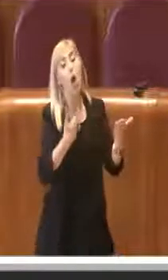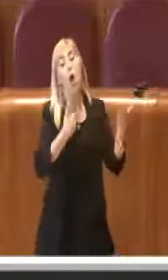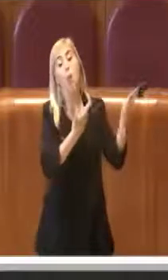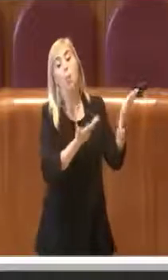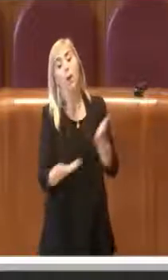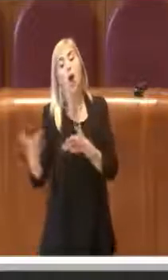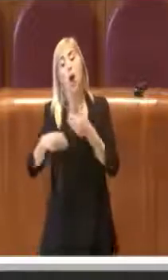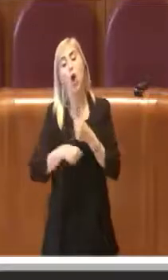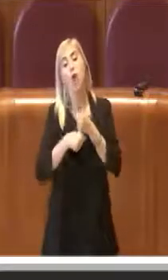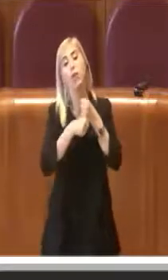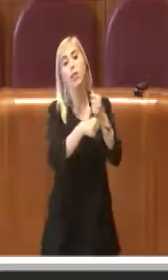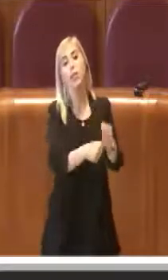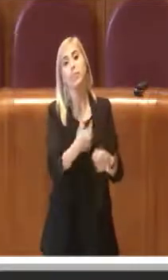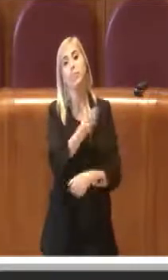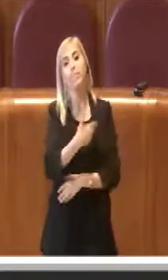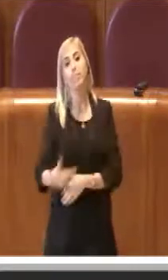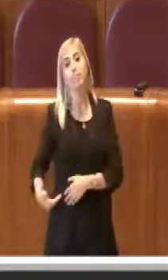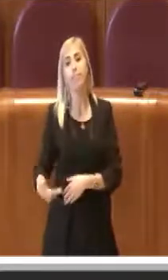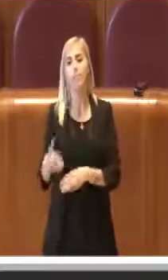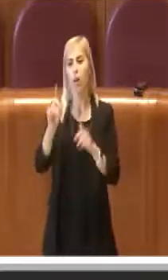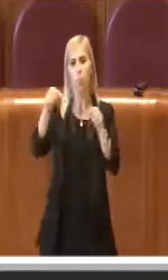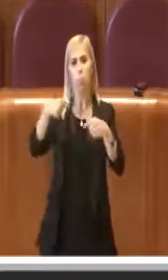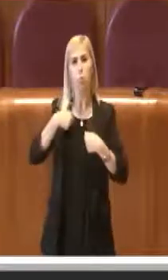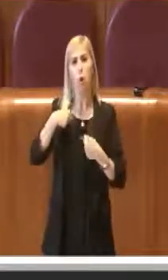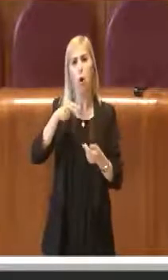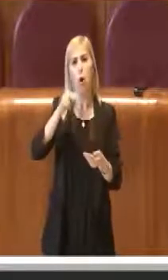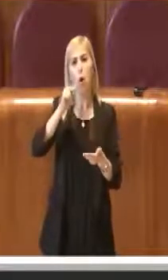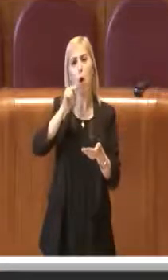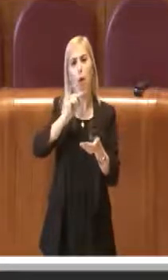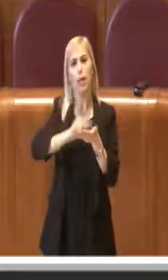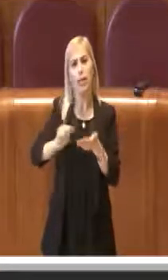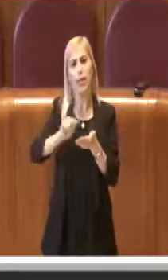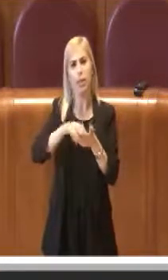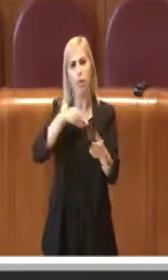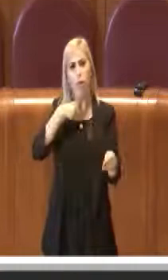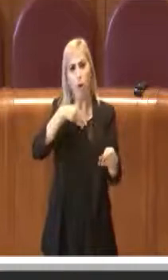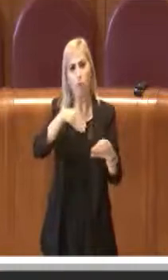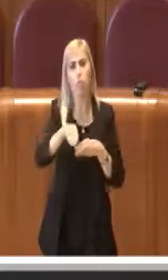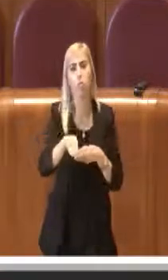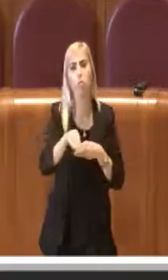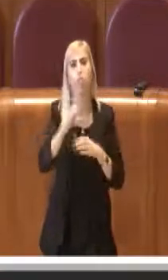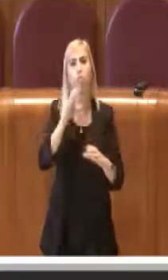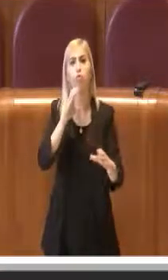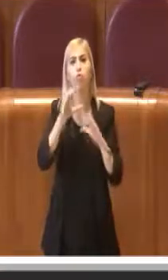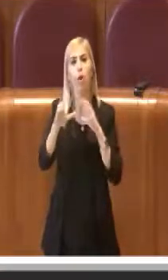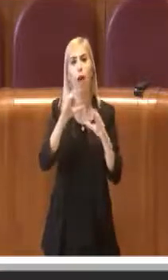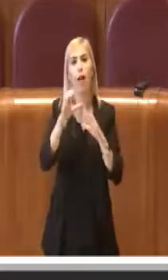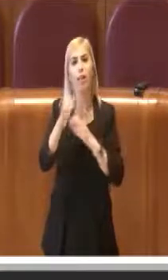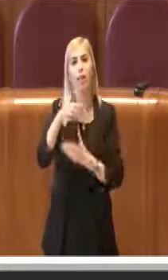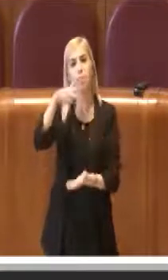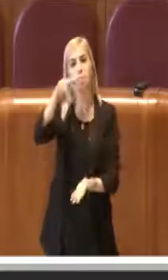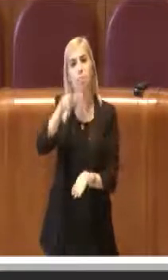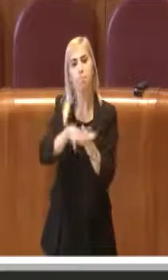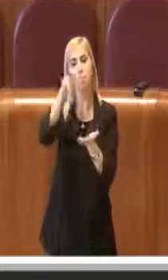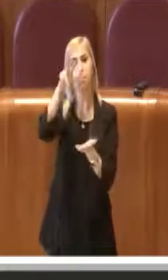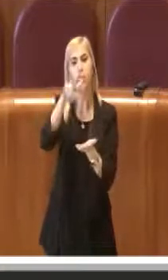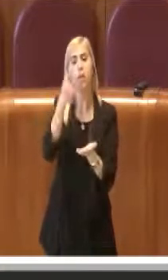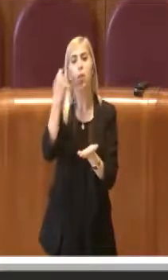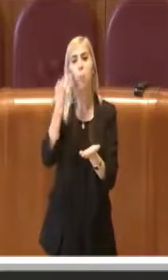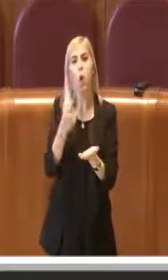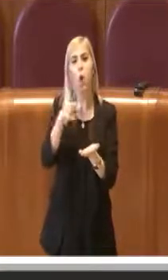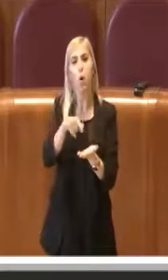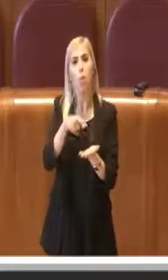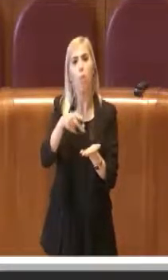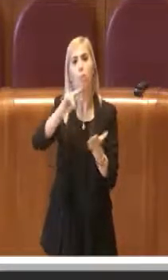Grazie, anche io come avevo scritto in chat confermo a video l'intenzione di